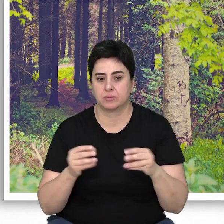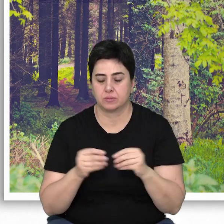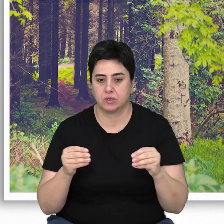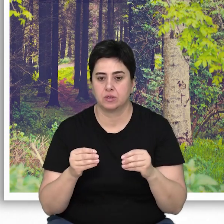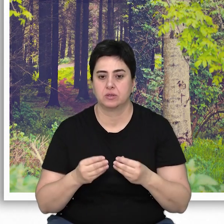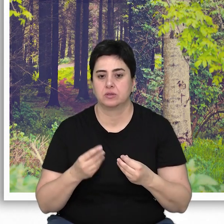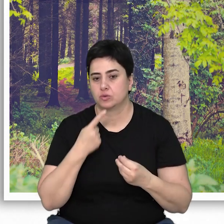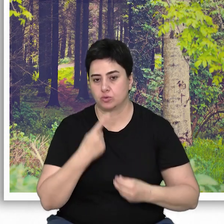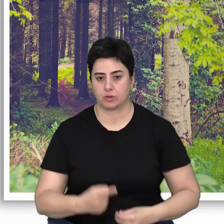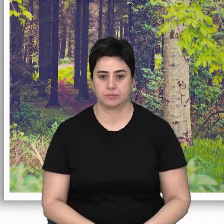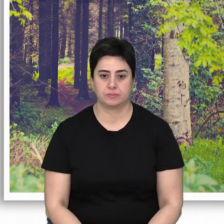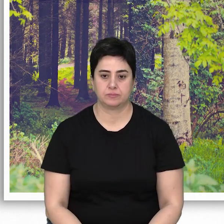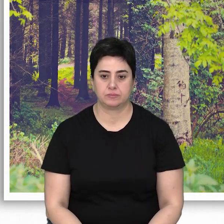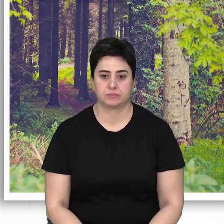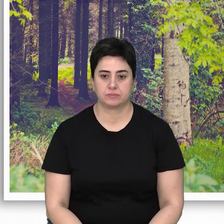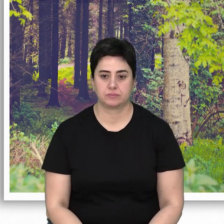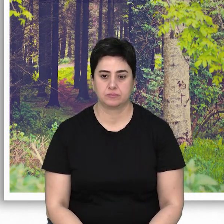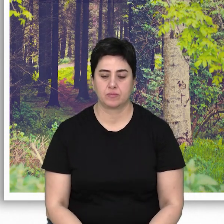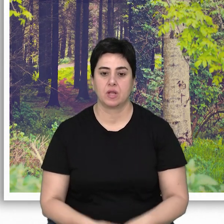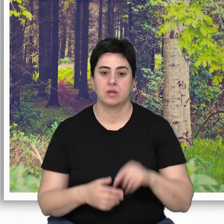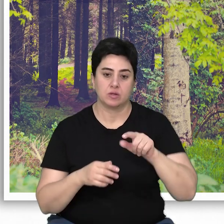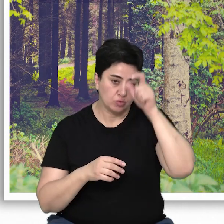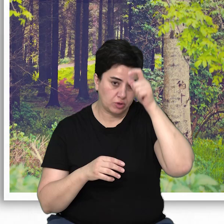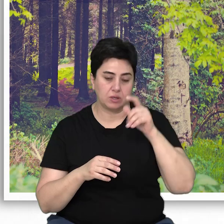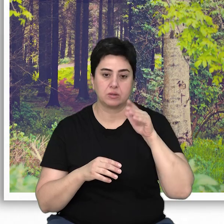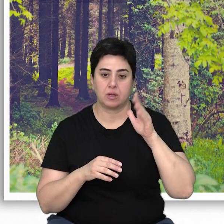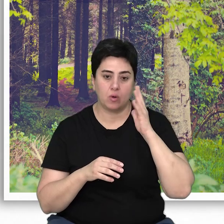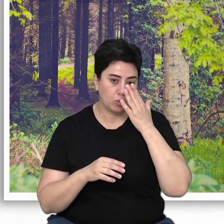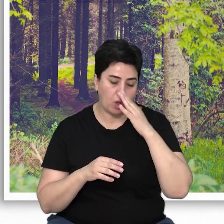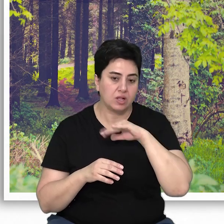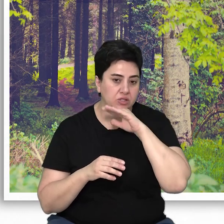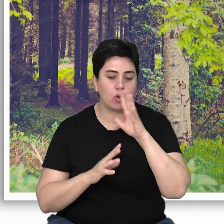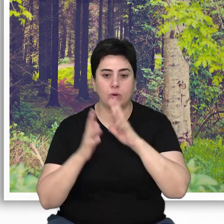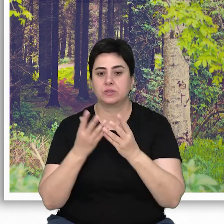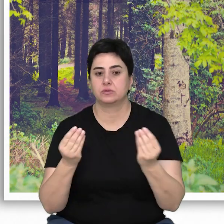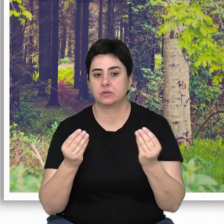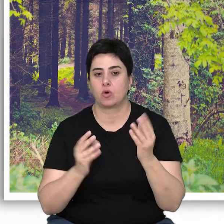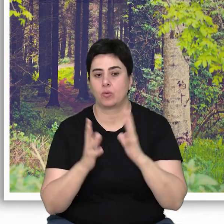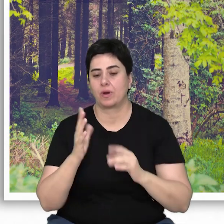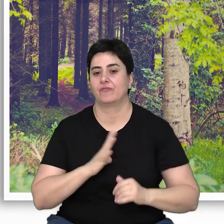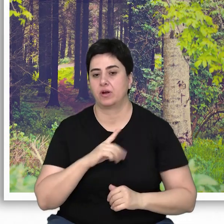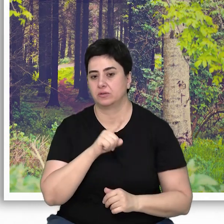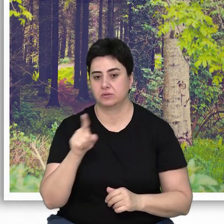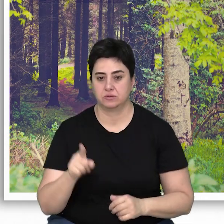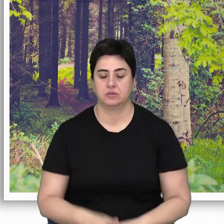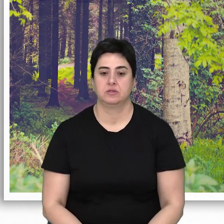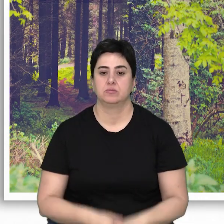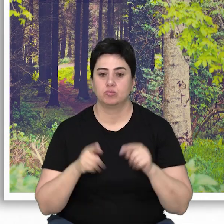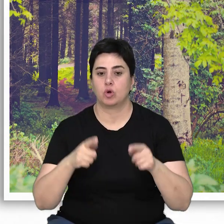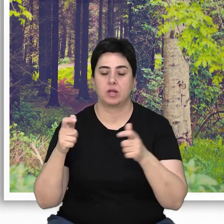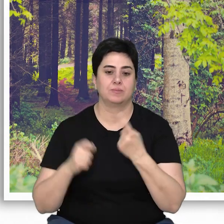nedeniyle yok olduğu söylenebilir. Ülkemizde hala doğal yaşlı orman karakterini koruyan orman alanları vardır.